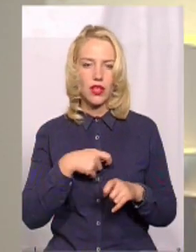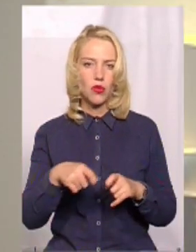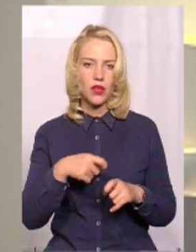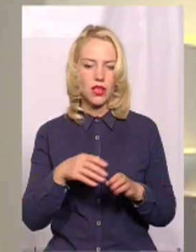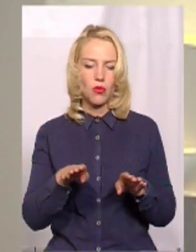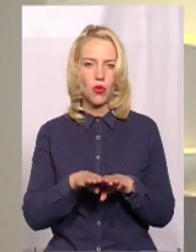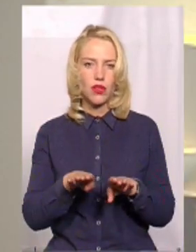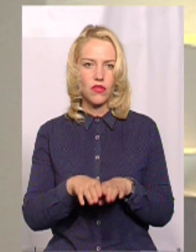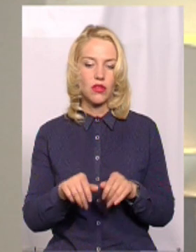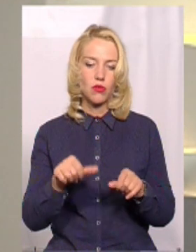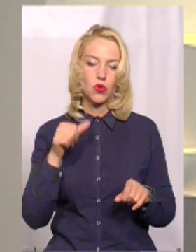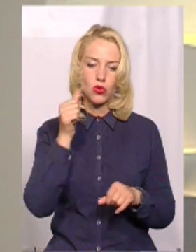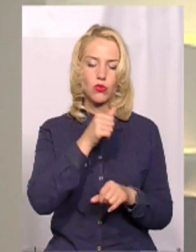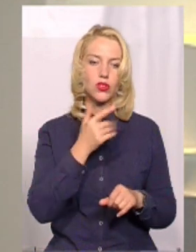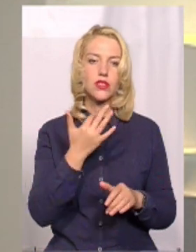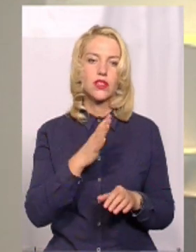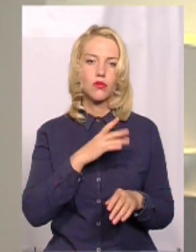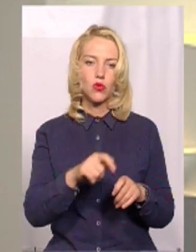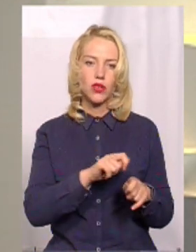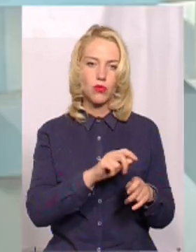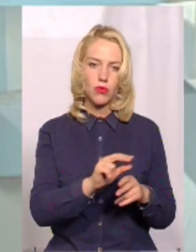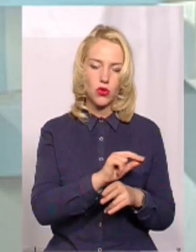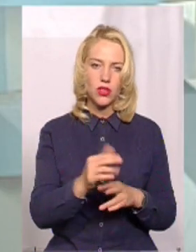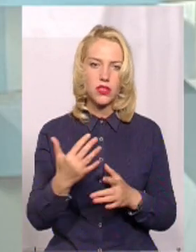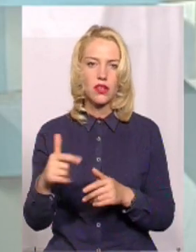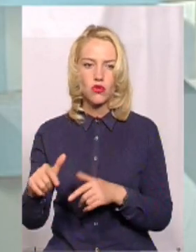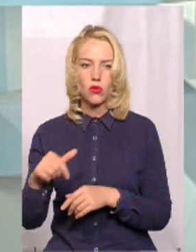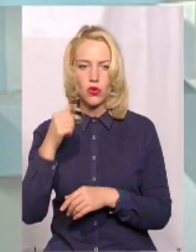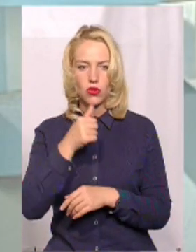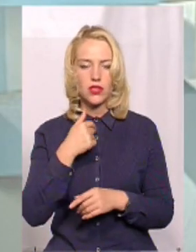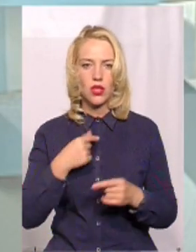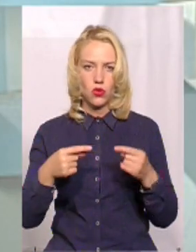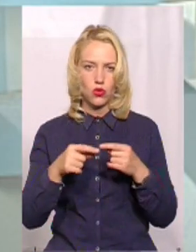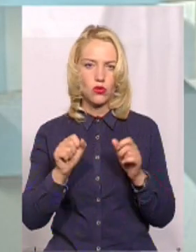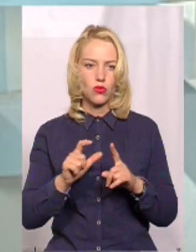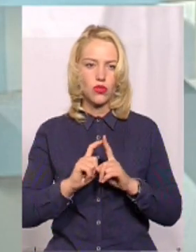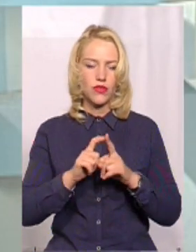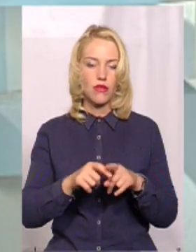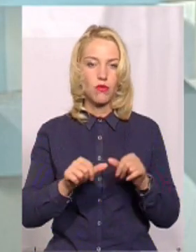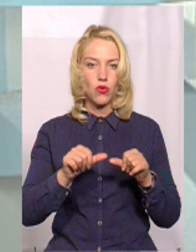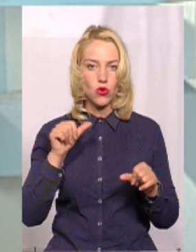порівняти? Це минулого року скільки порівнялися, скільки в цього році буде? Я можу точніше сказати.